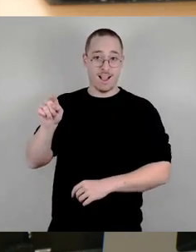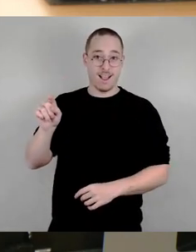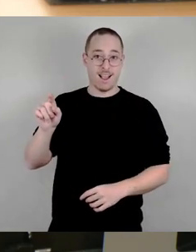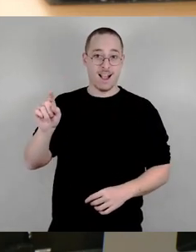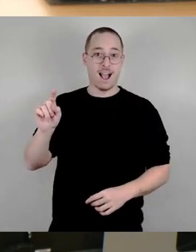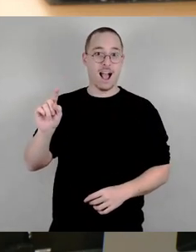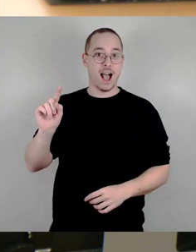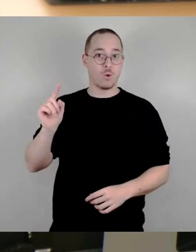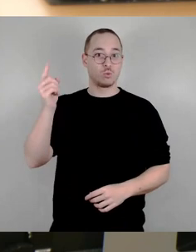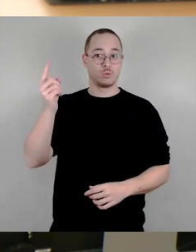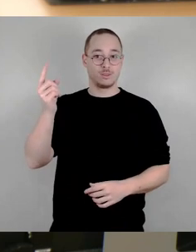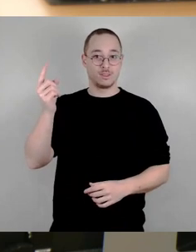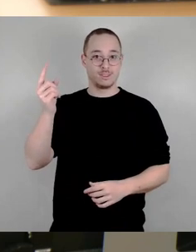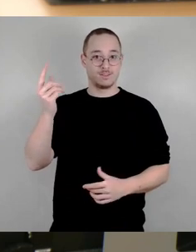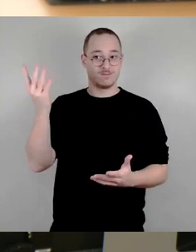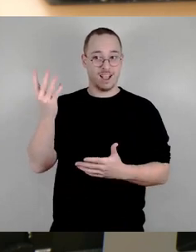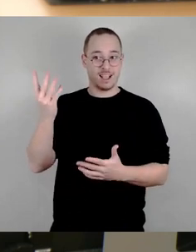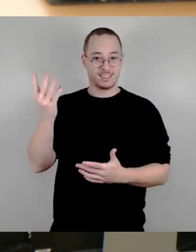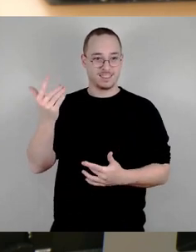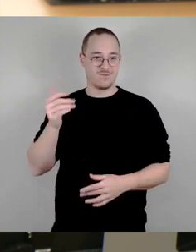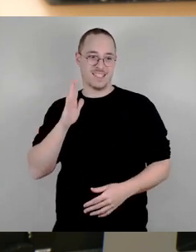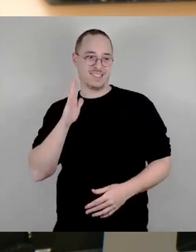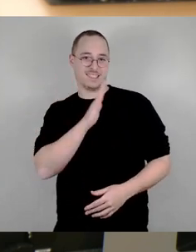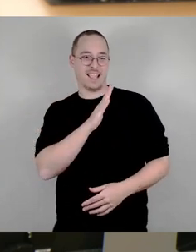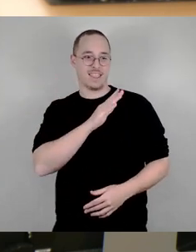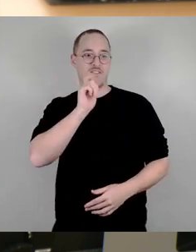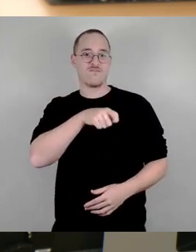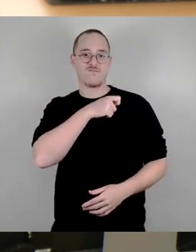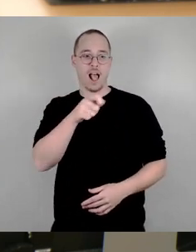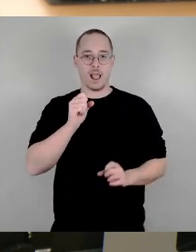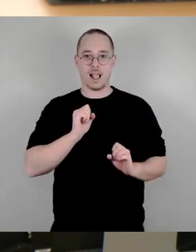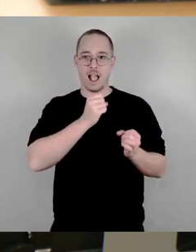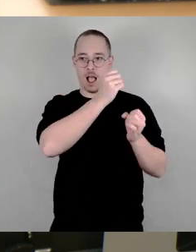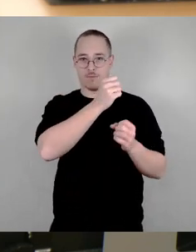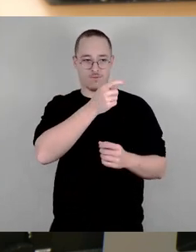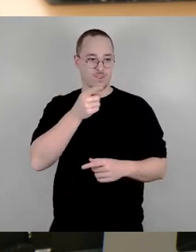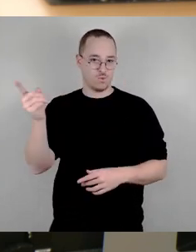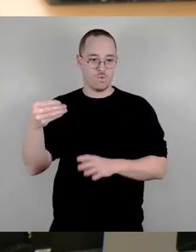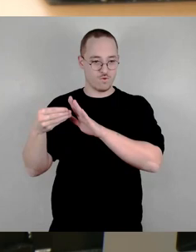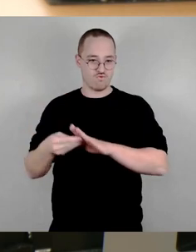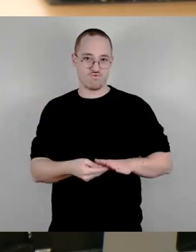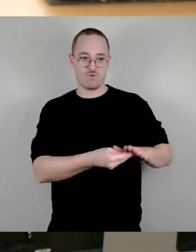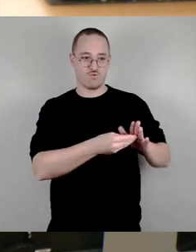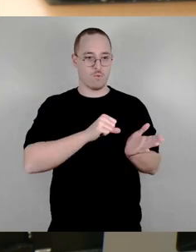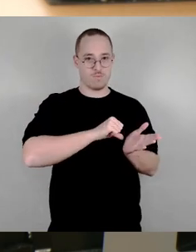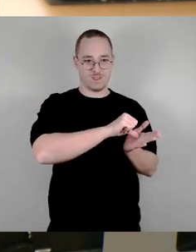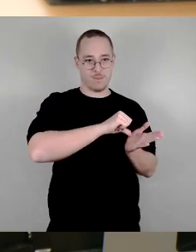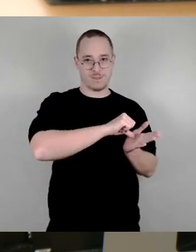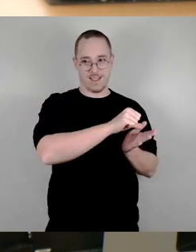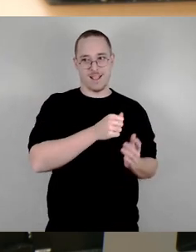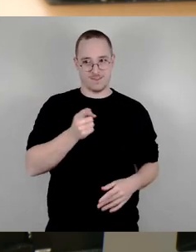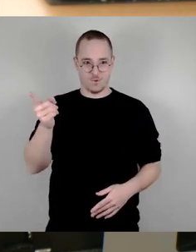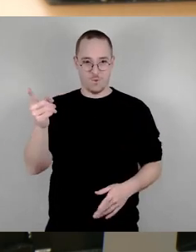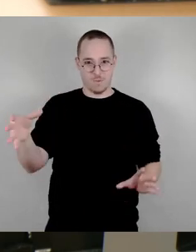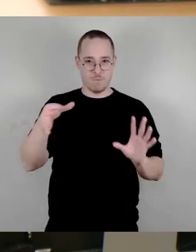seinen Wahlkampf realisiert hat. Es war seine Wahlkampfagentur. Und das wirft dann die